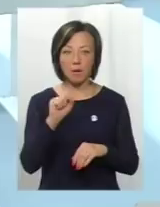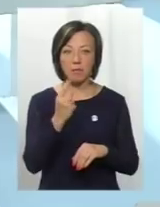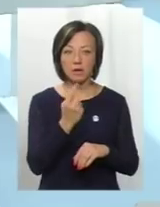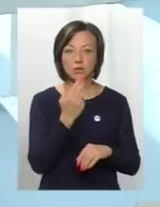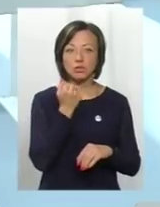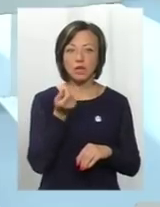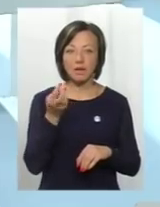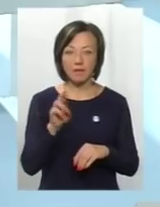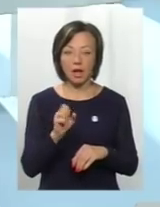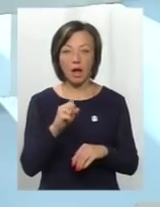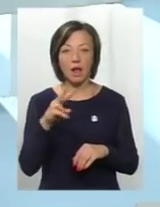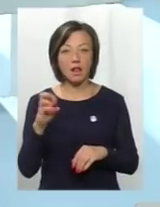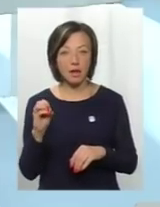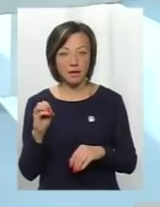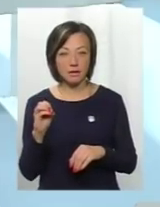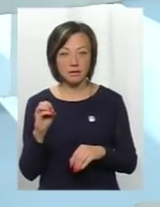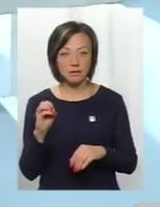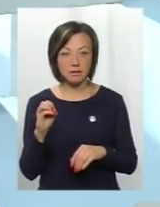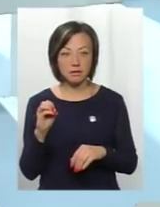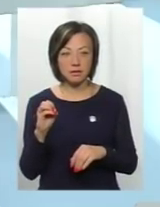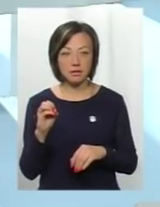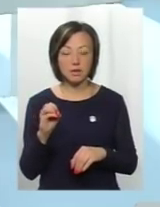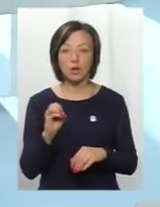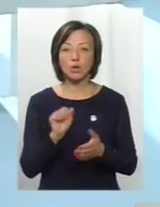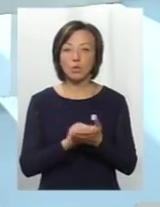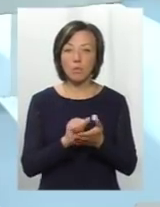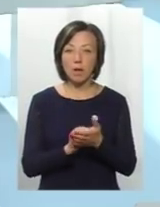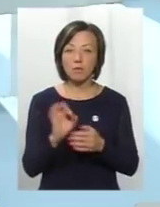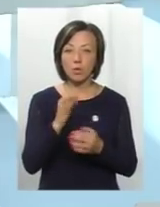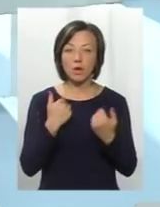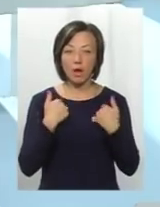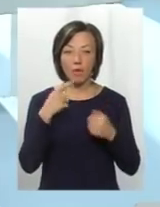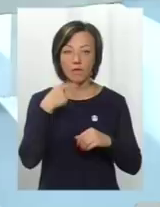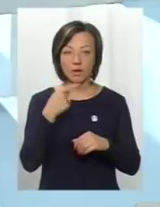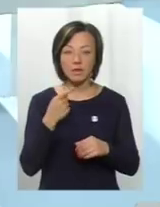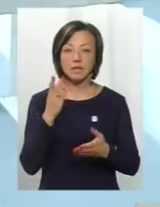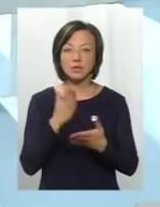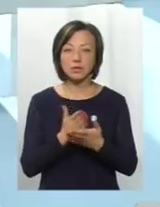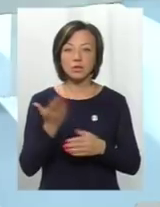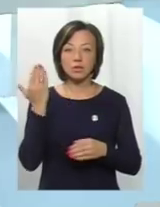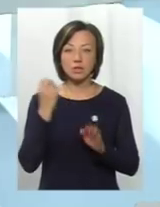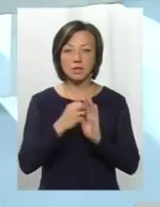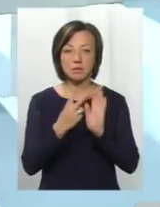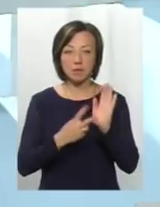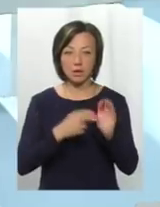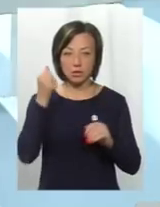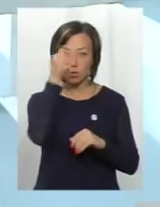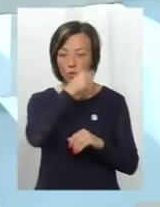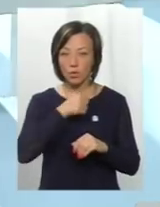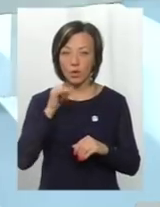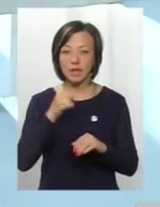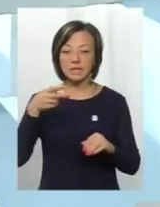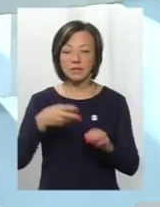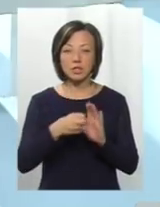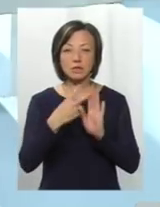червня. Але ті нормативні акти, про які я говорила, вони існують ще з 2017 року. І з